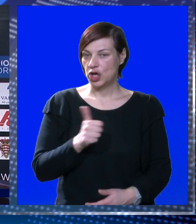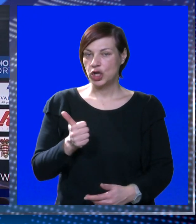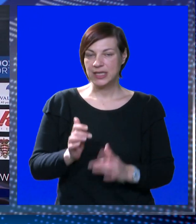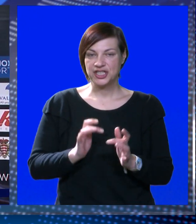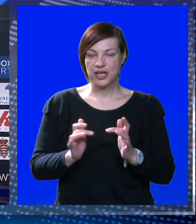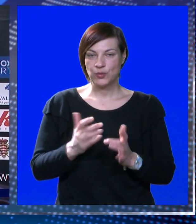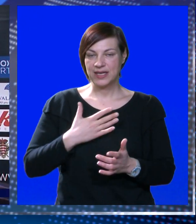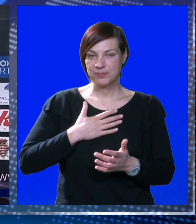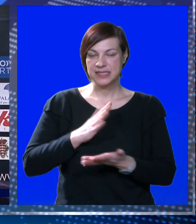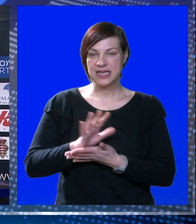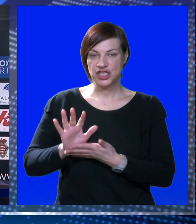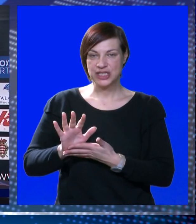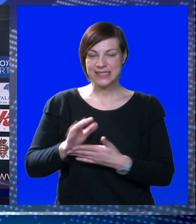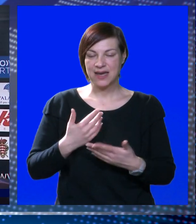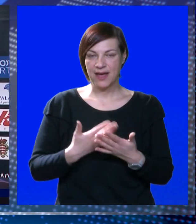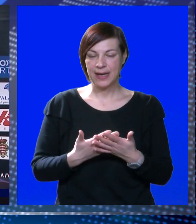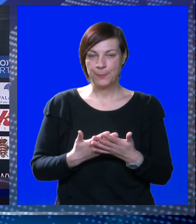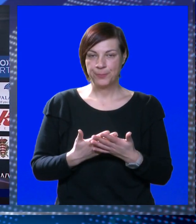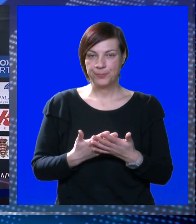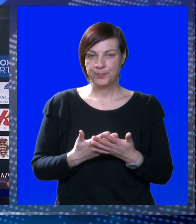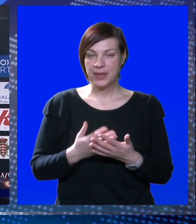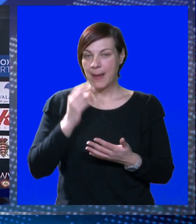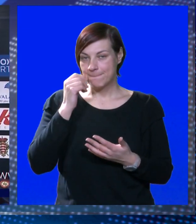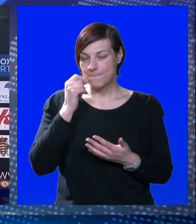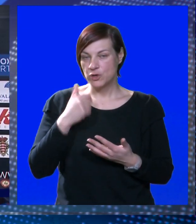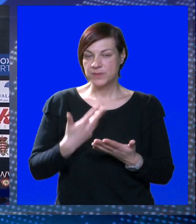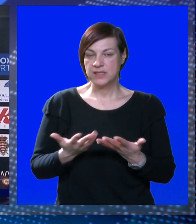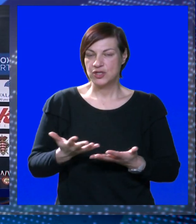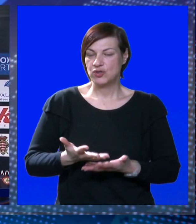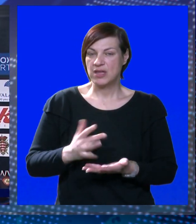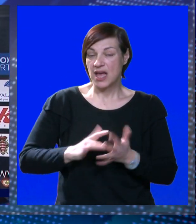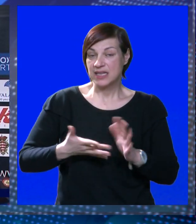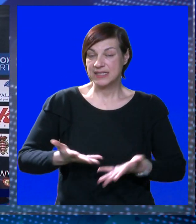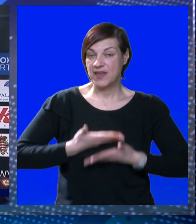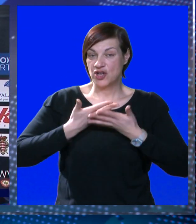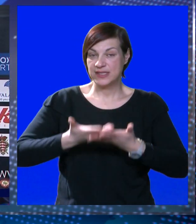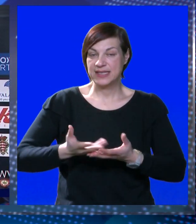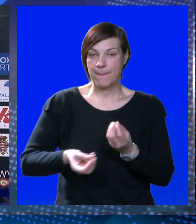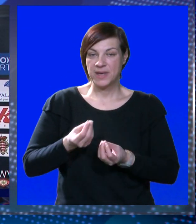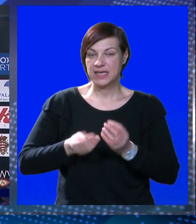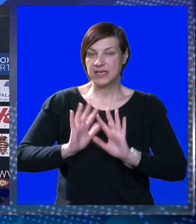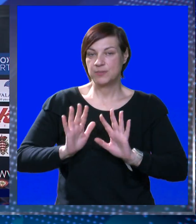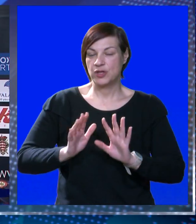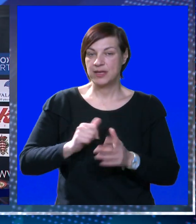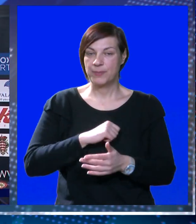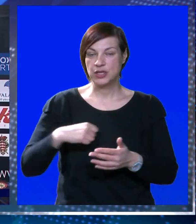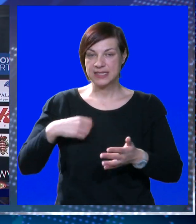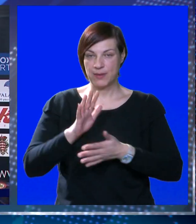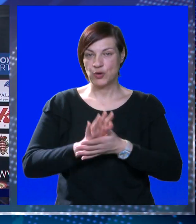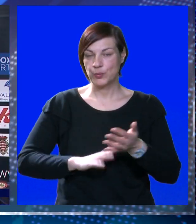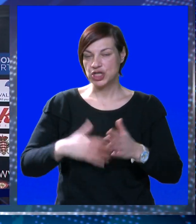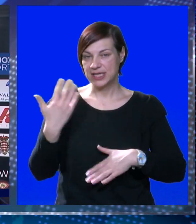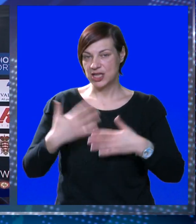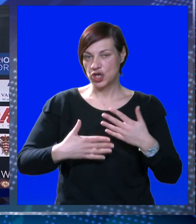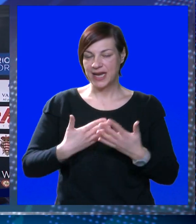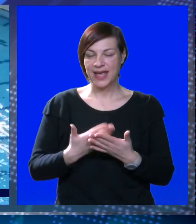Odlična utakmica sa naše strane, stvarno su momci dali sve od sebe, igrali smo obranu od samog starta